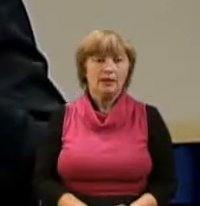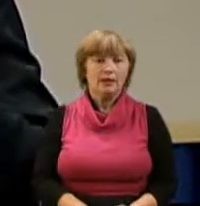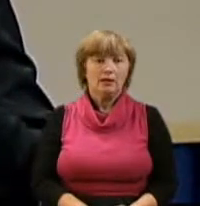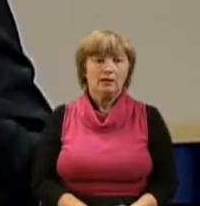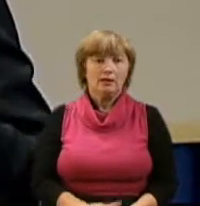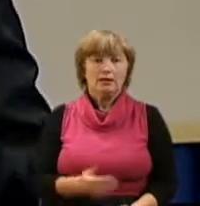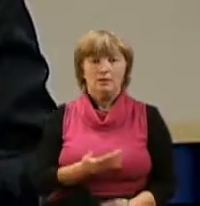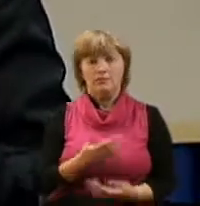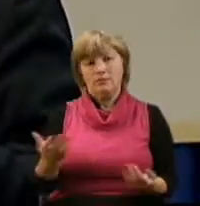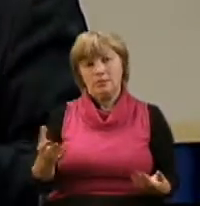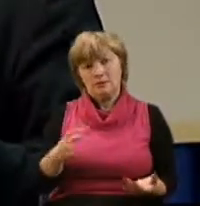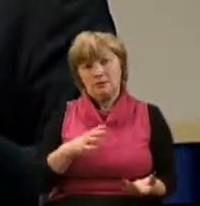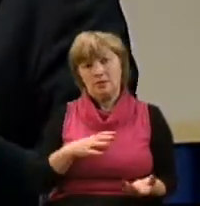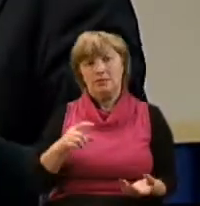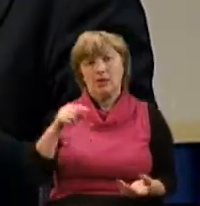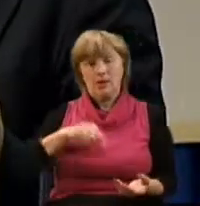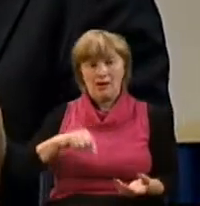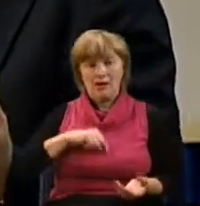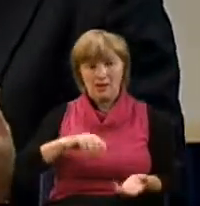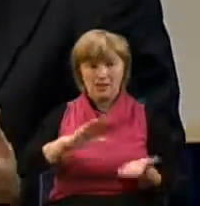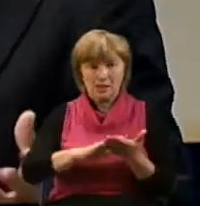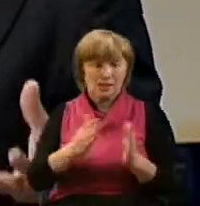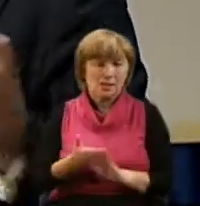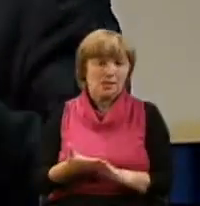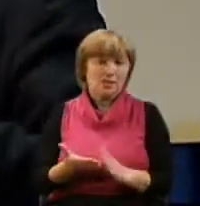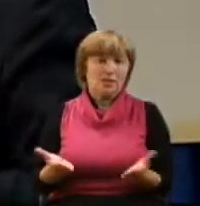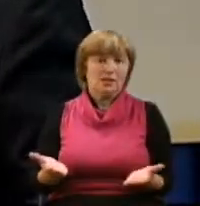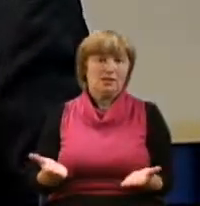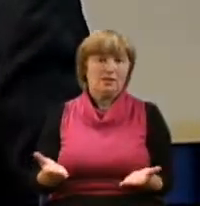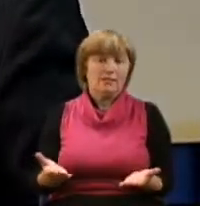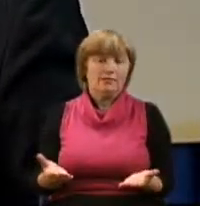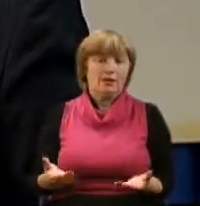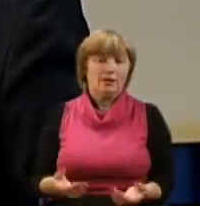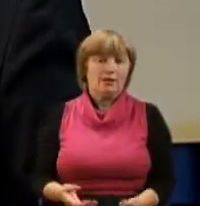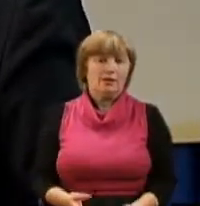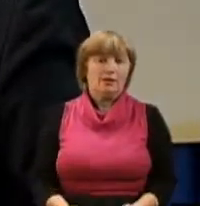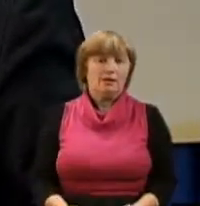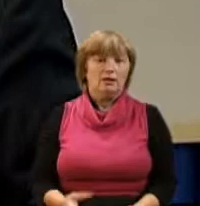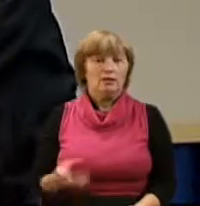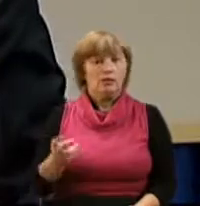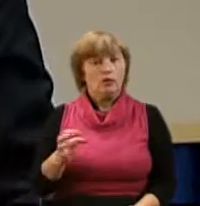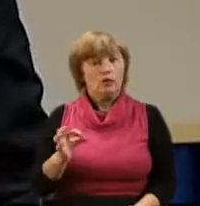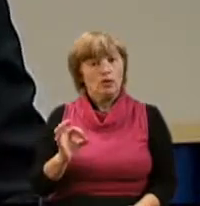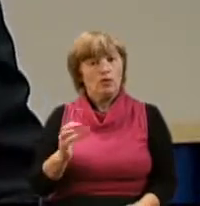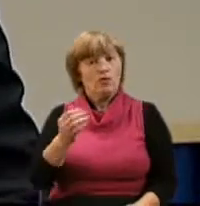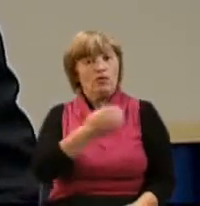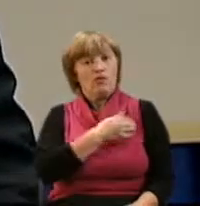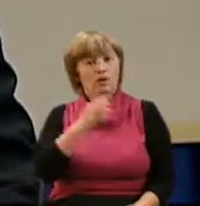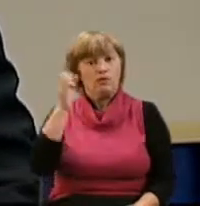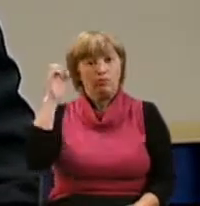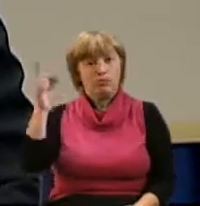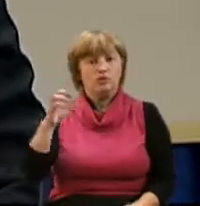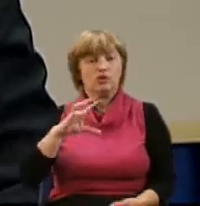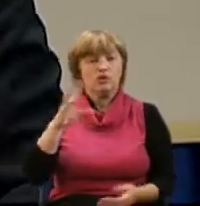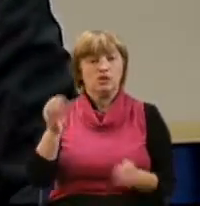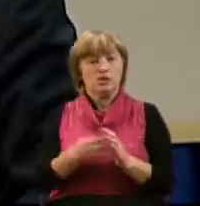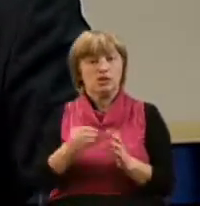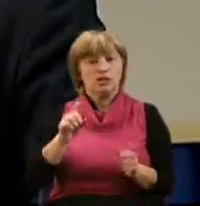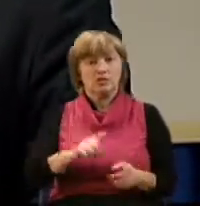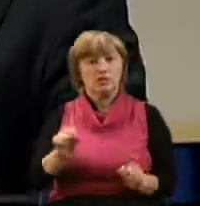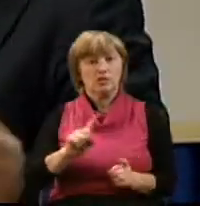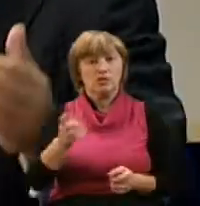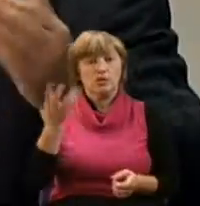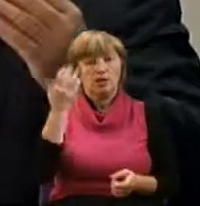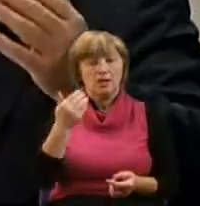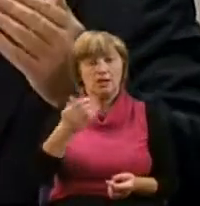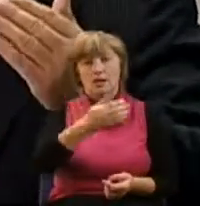мы сложились как люди, в зависимости от того, в каком возрасте мы пришли. Но воля Божья заключается в том, что